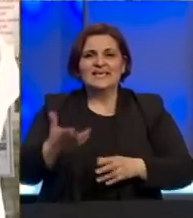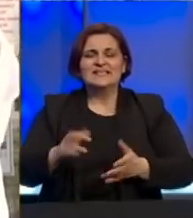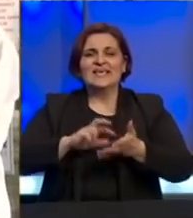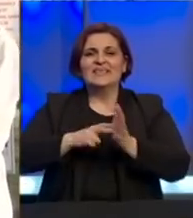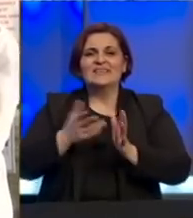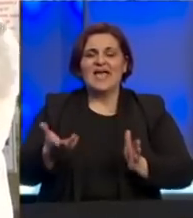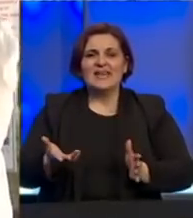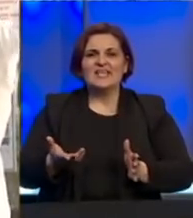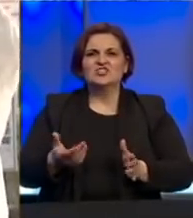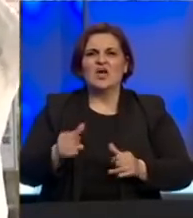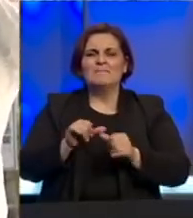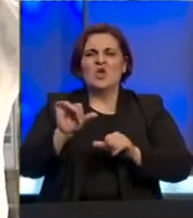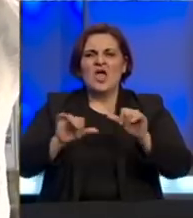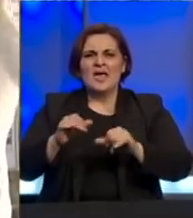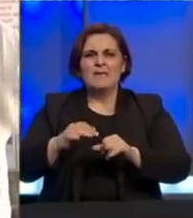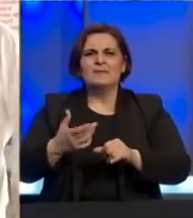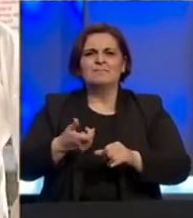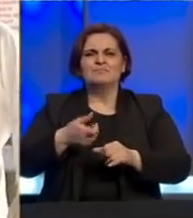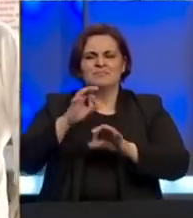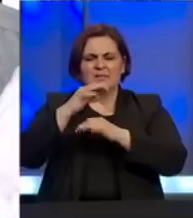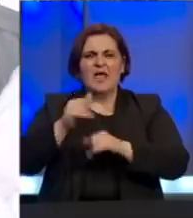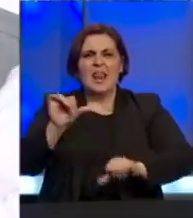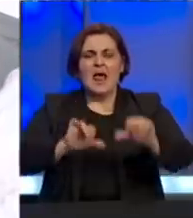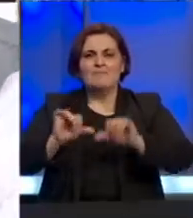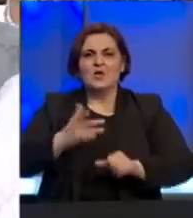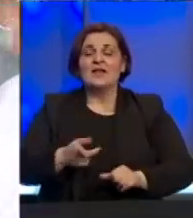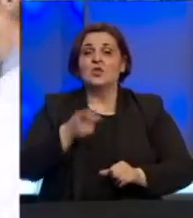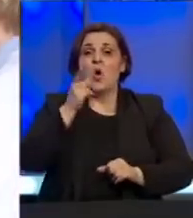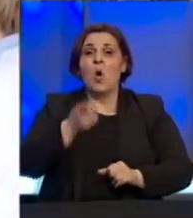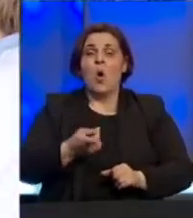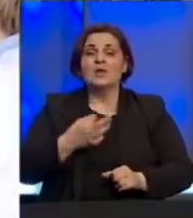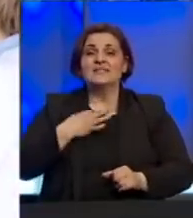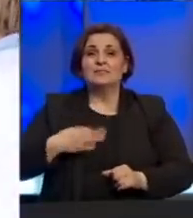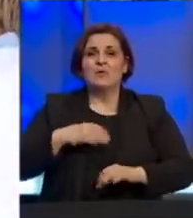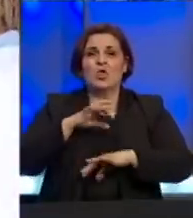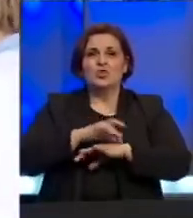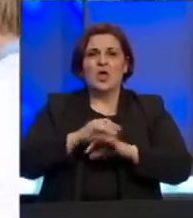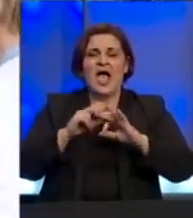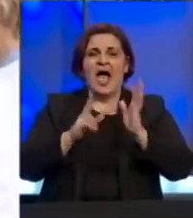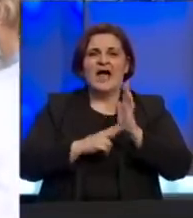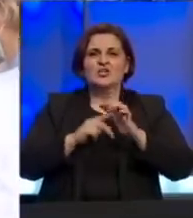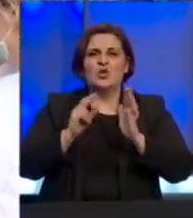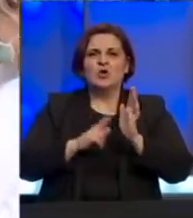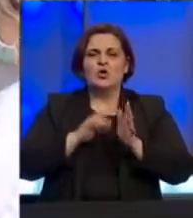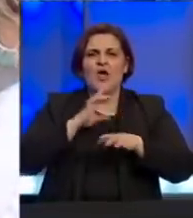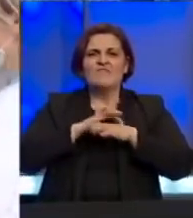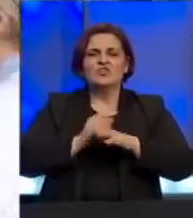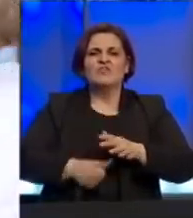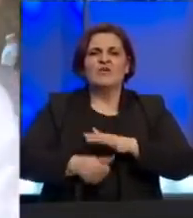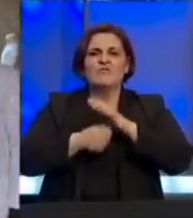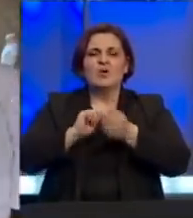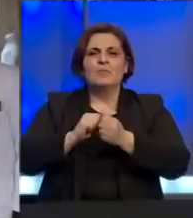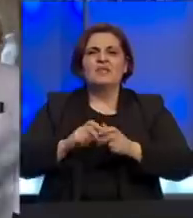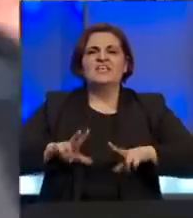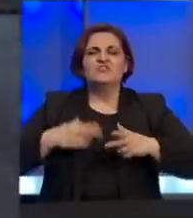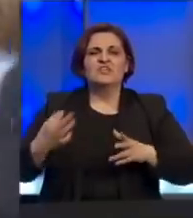i tehničari, biohemičari, sanitarni inženjeri, laboranti. Oni sa profesoricom, doktoricom Antonijom Verha značelu vode glavnu bitku za